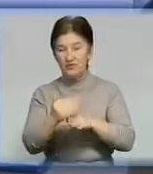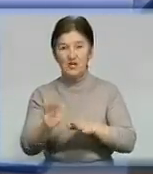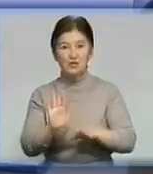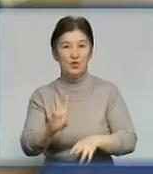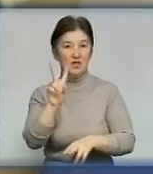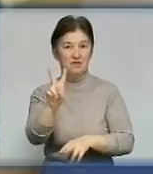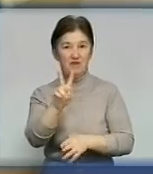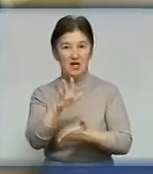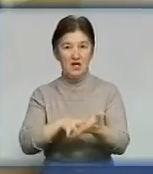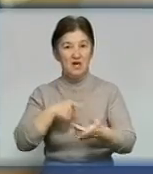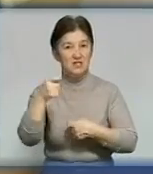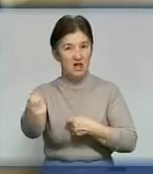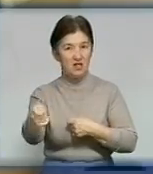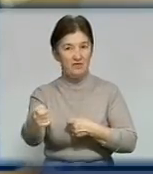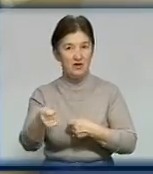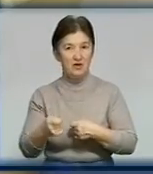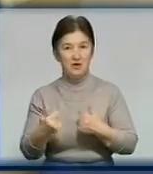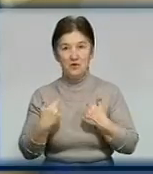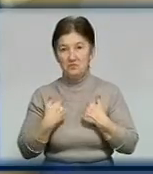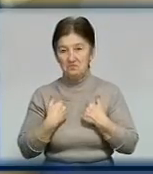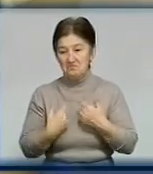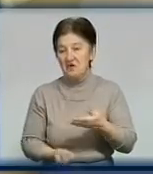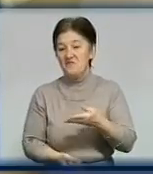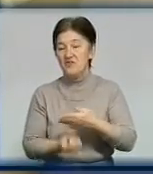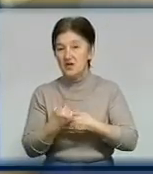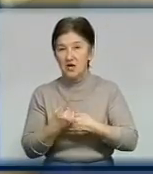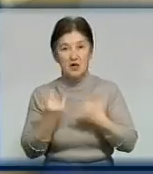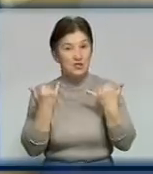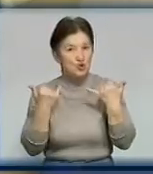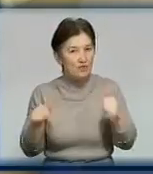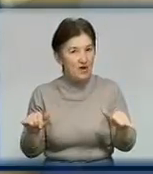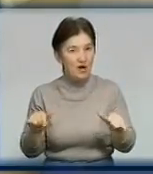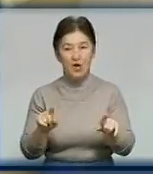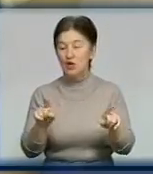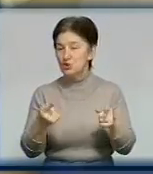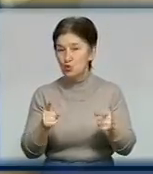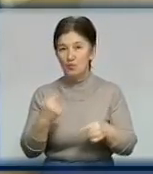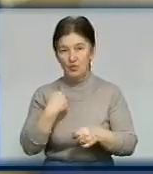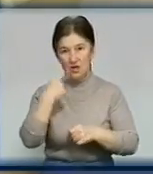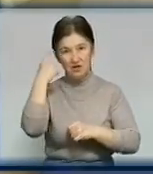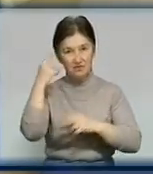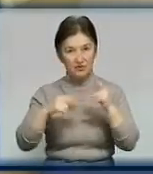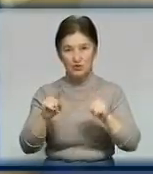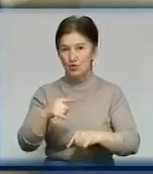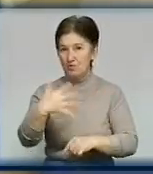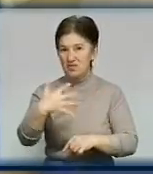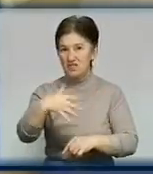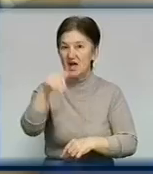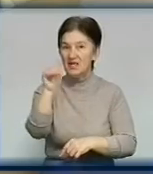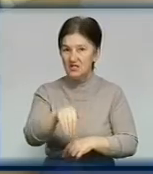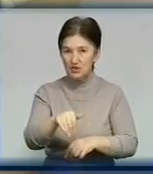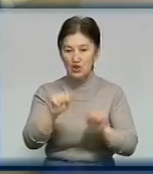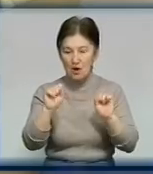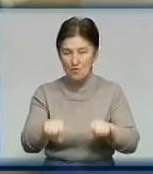дві заявки. Це в мене викликає здивування. Чому? Тому що я вважаю, що 50 тисяч гривень, які може